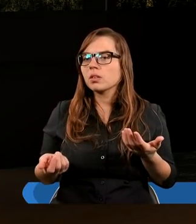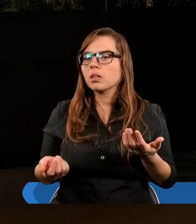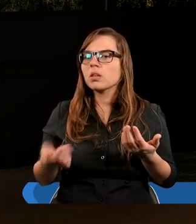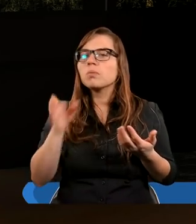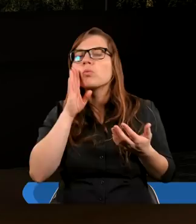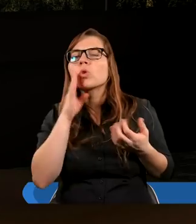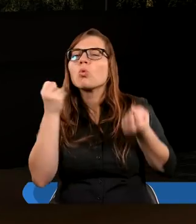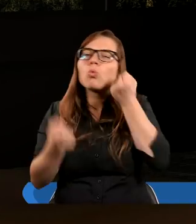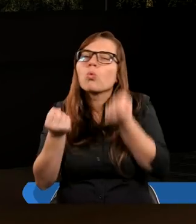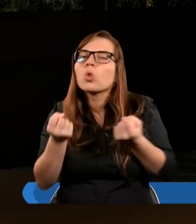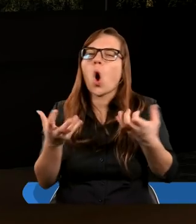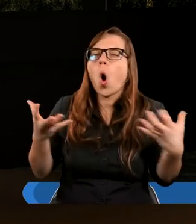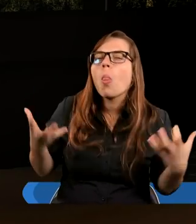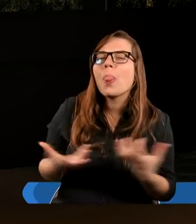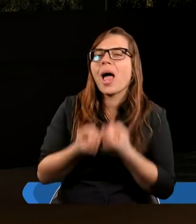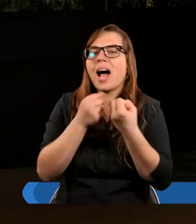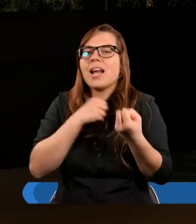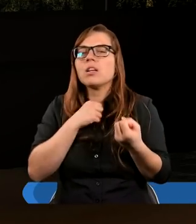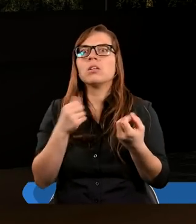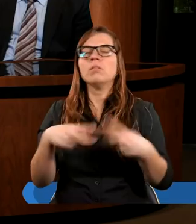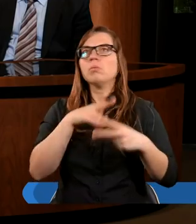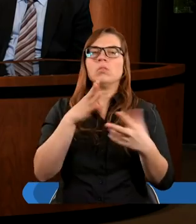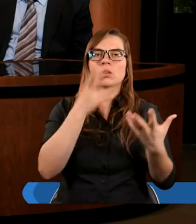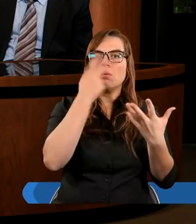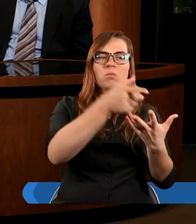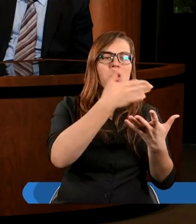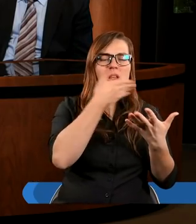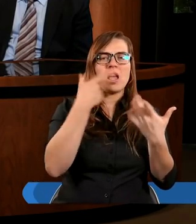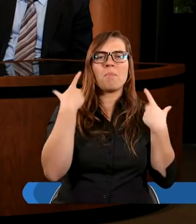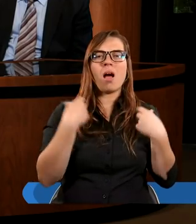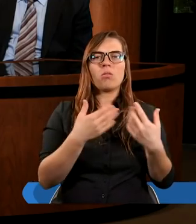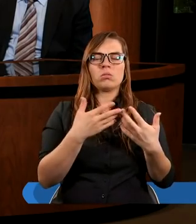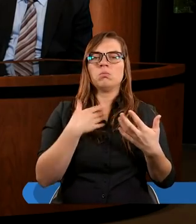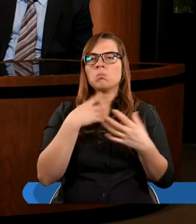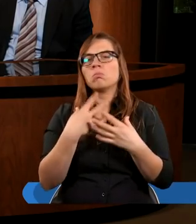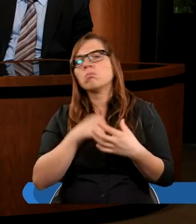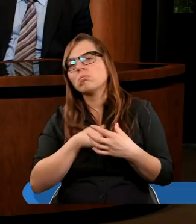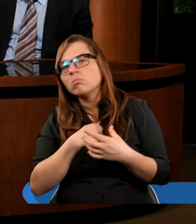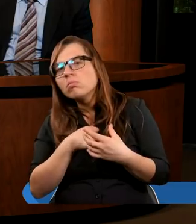jakby odnaleźć się z powrotem w takiej wspólnocie.